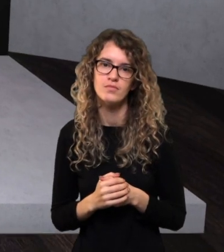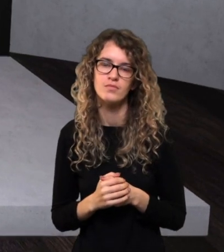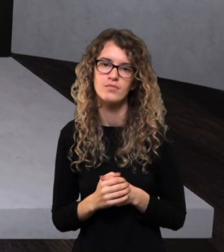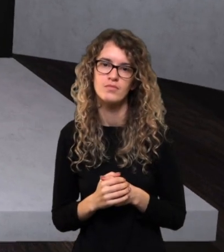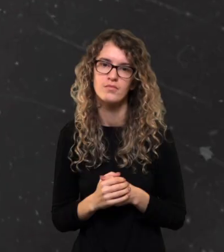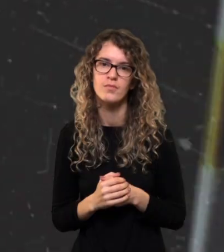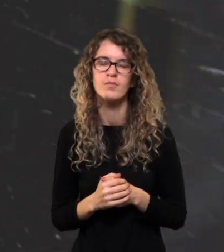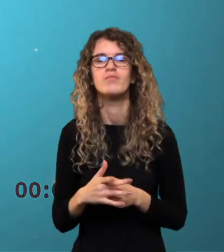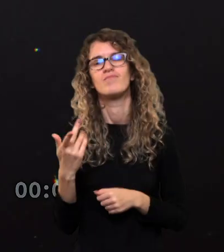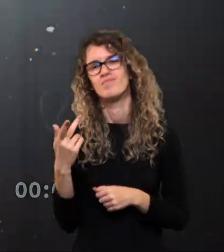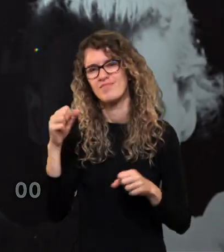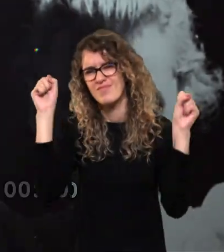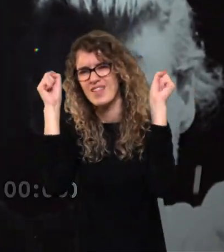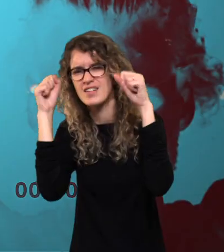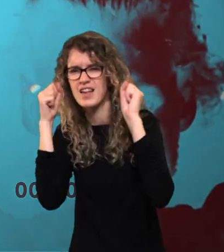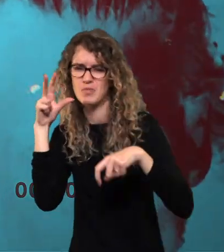Ačiū.